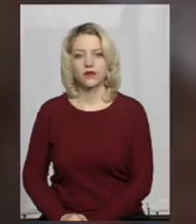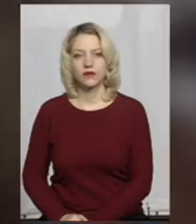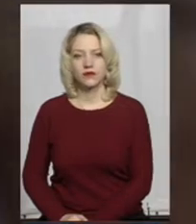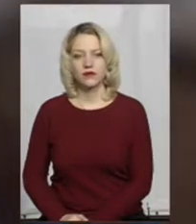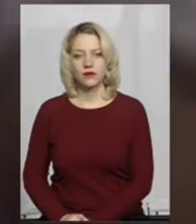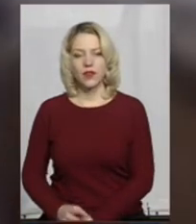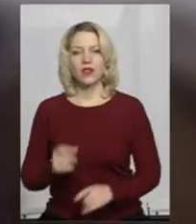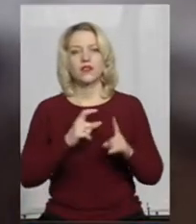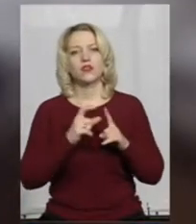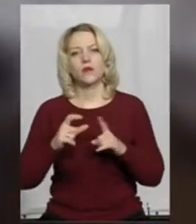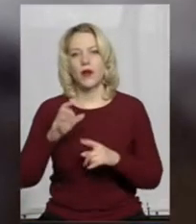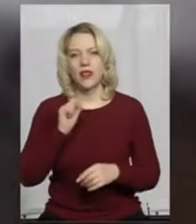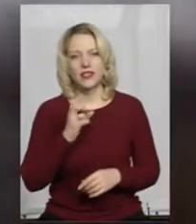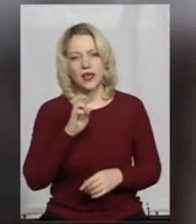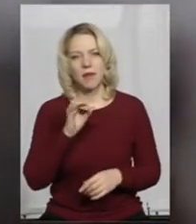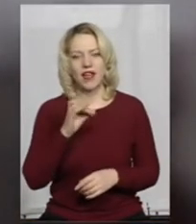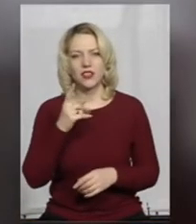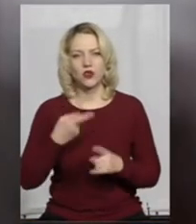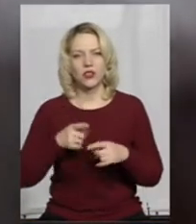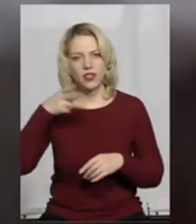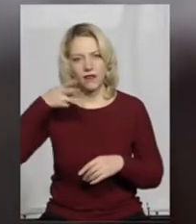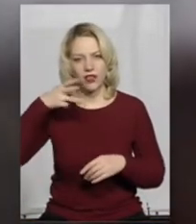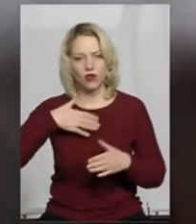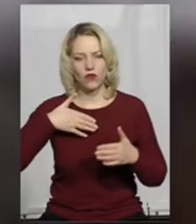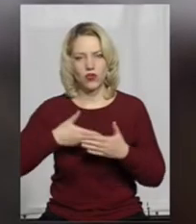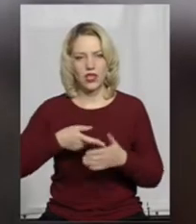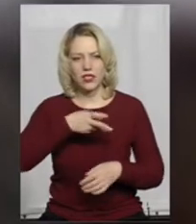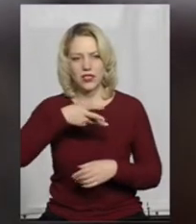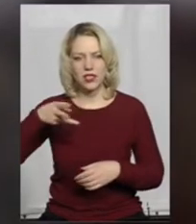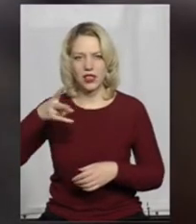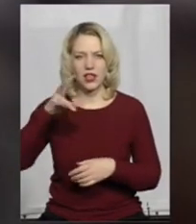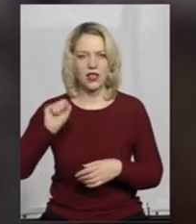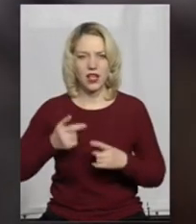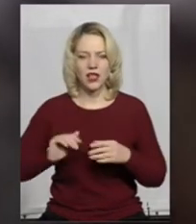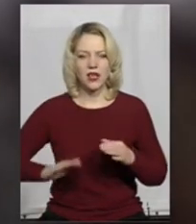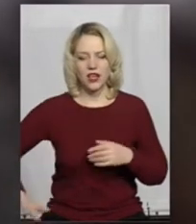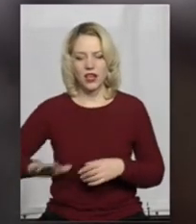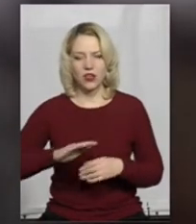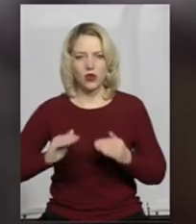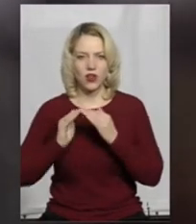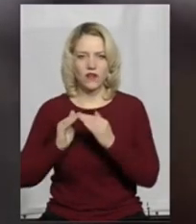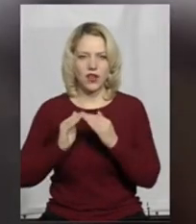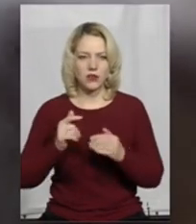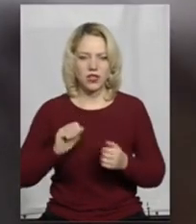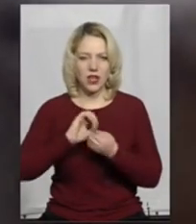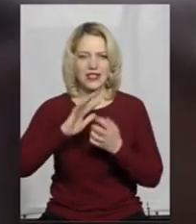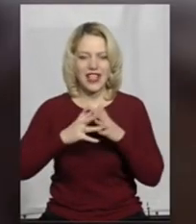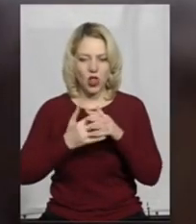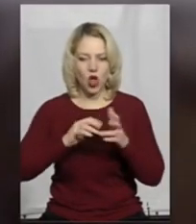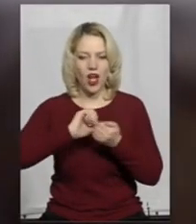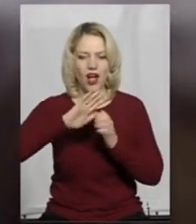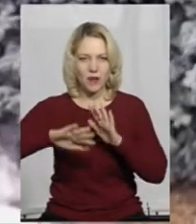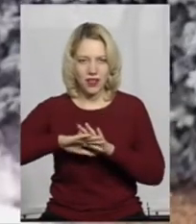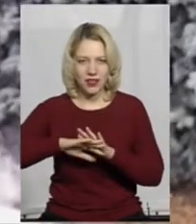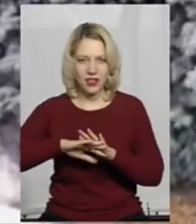За словами Анастасії Березюк, це відео волонтери зняли на території ферми Микола Раджковського в селі Кам'янка Кам'янецпадівського району. Там зробили